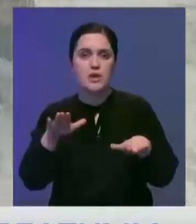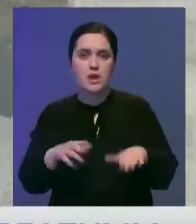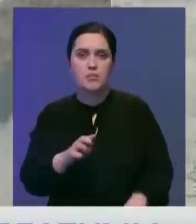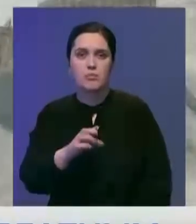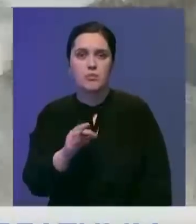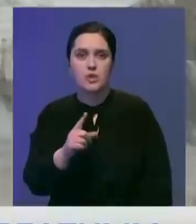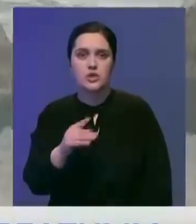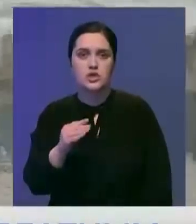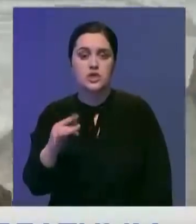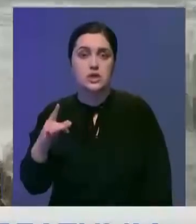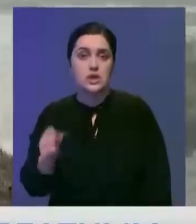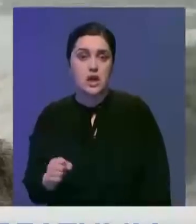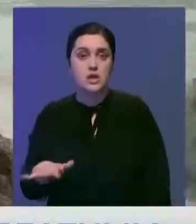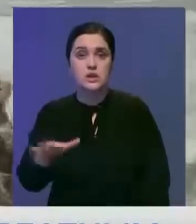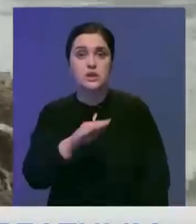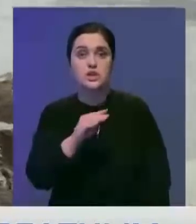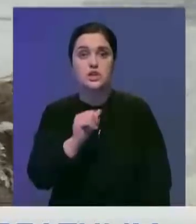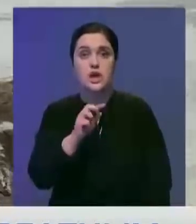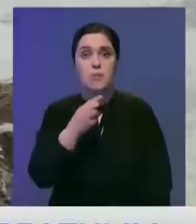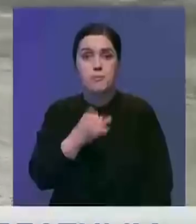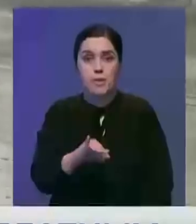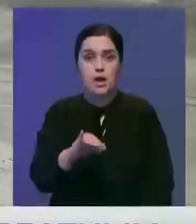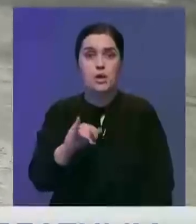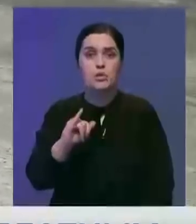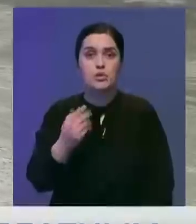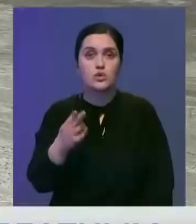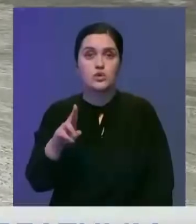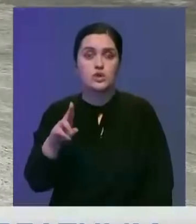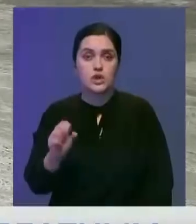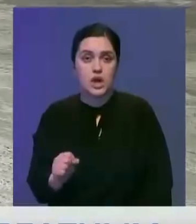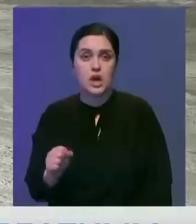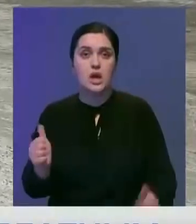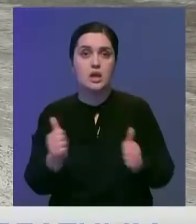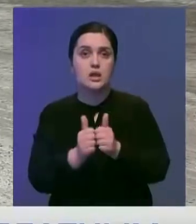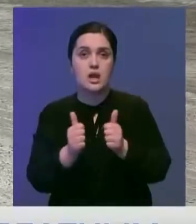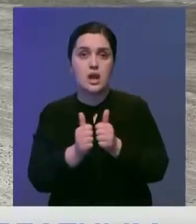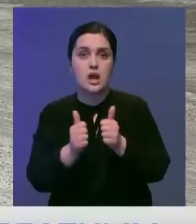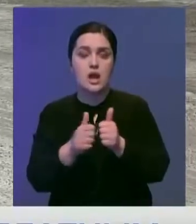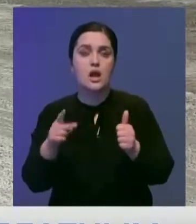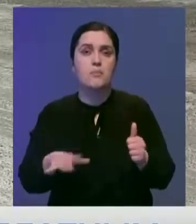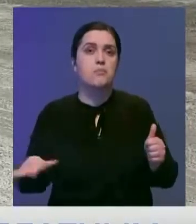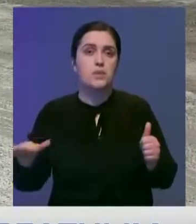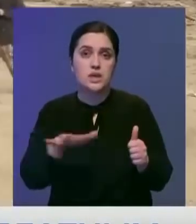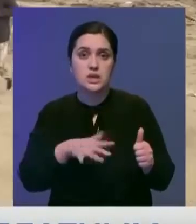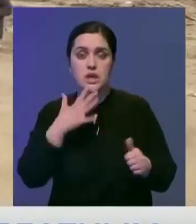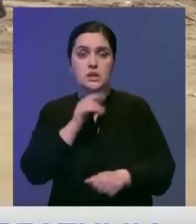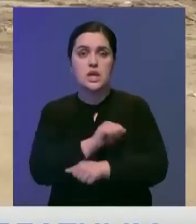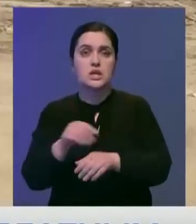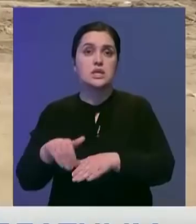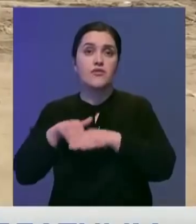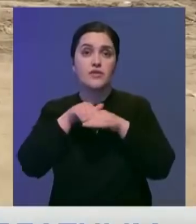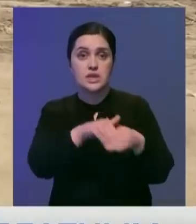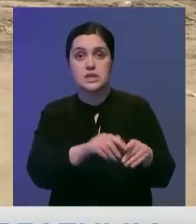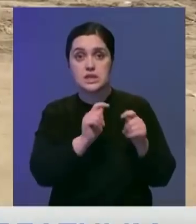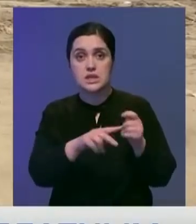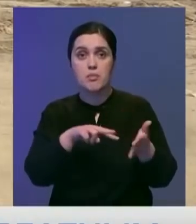знаменитое урочище Божжера находится на территории заповедника. Вблизи этой местности на иностранные инвестиции